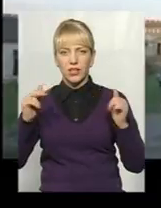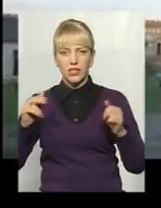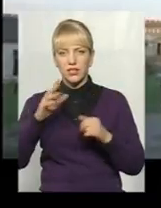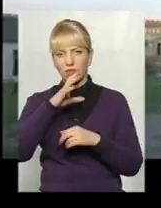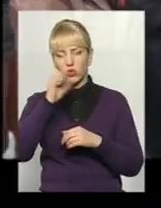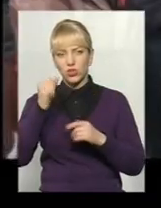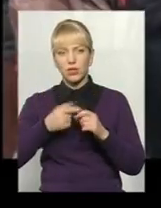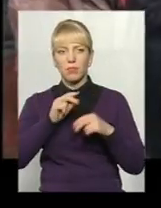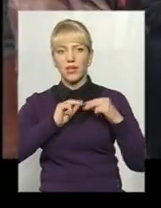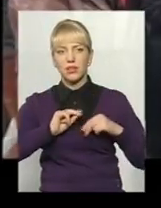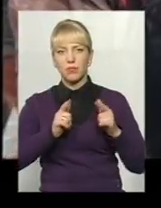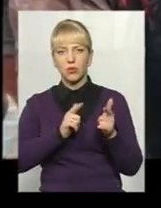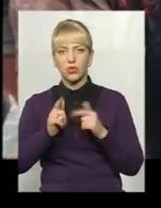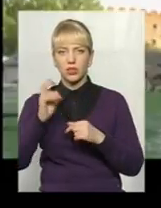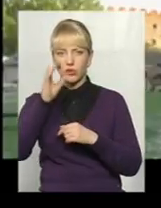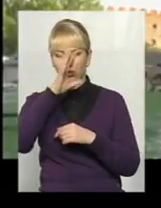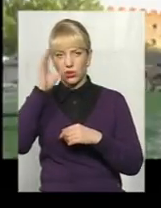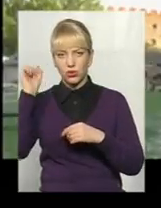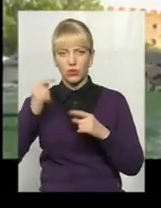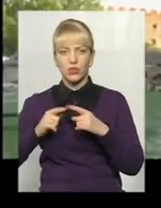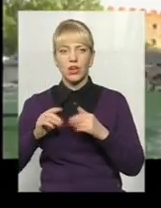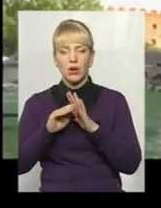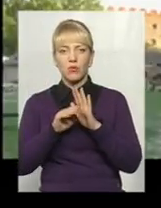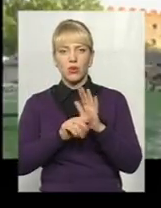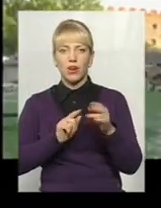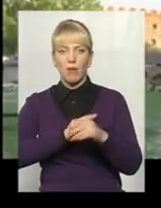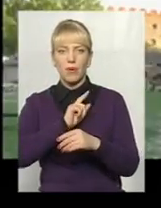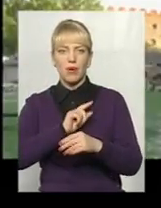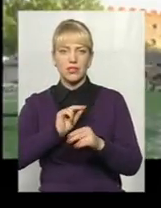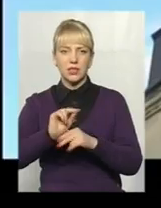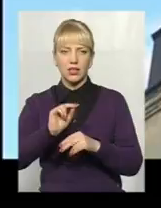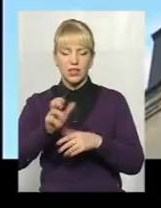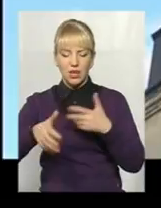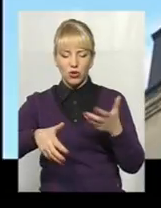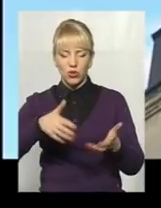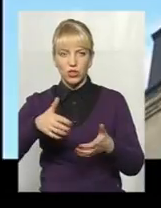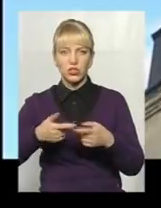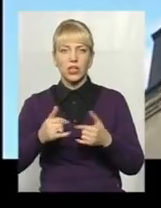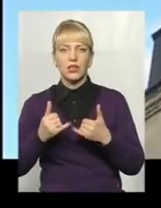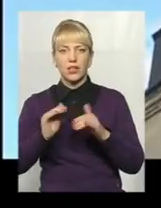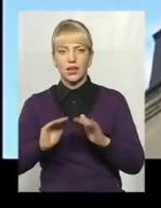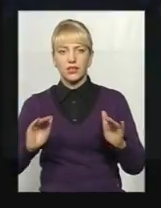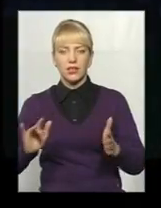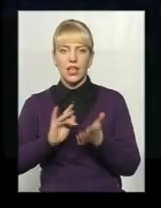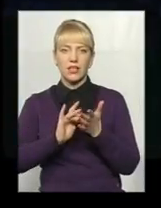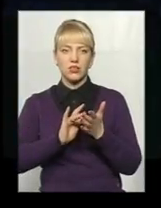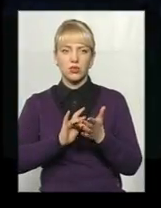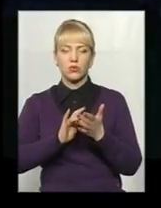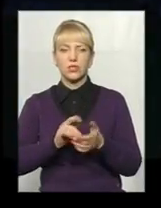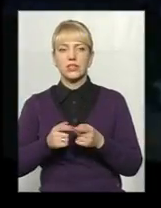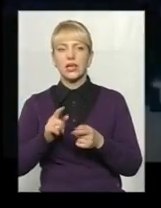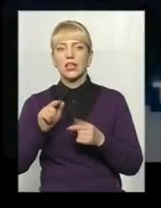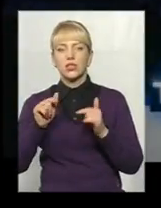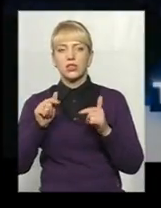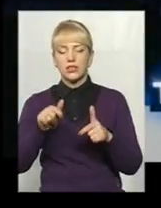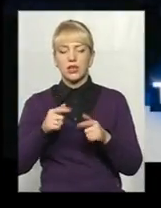заздалегідь підготувались до нічного дійства. У програмі майстер-класи з археологічних розкопок для дітей, екскурсій і не тільки. Це ті місця, куди